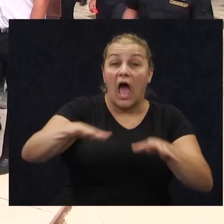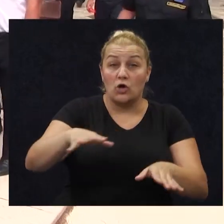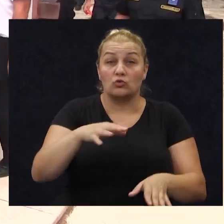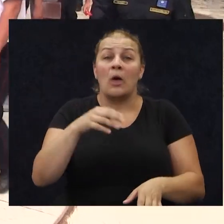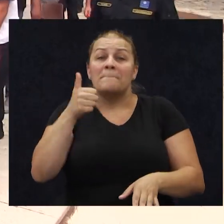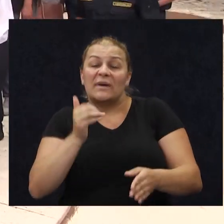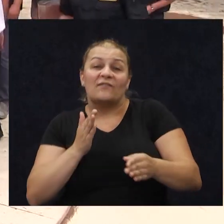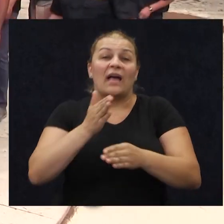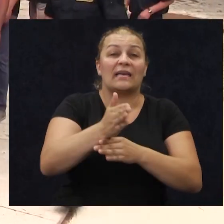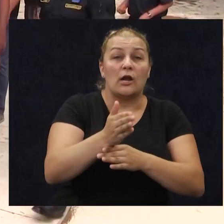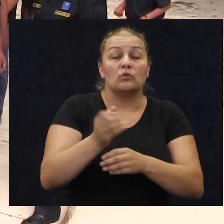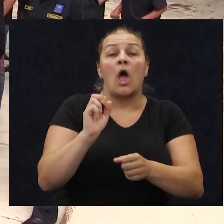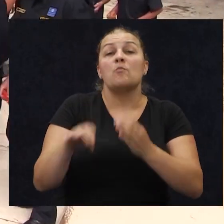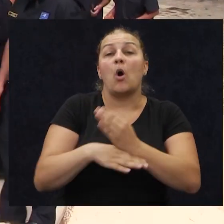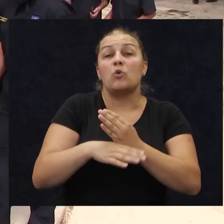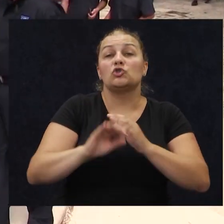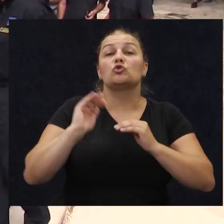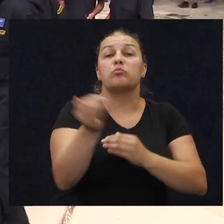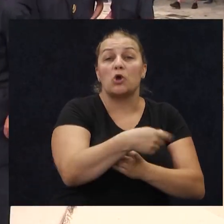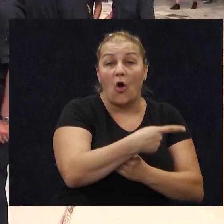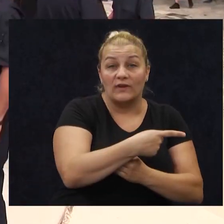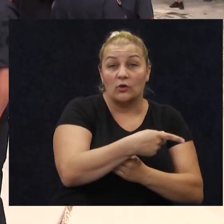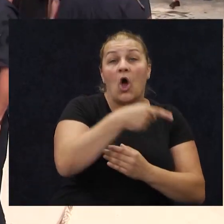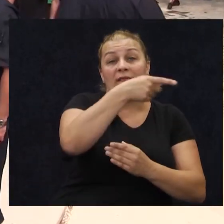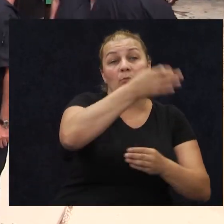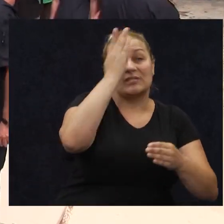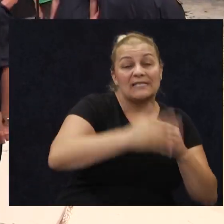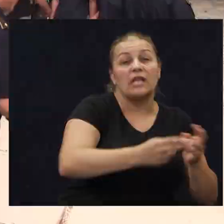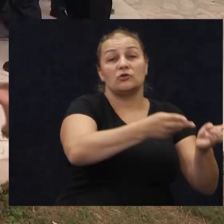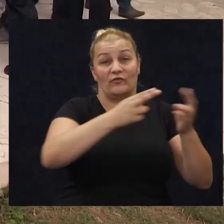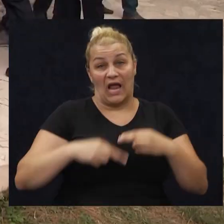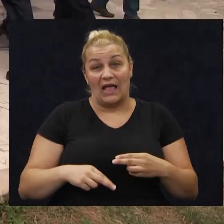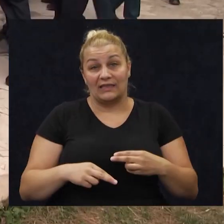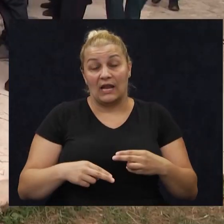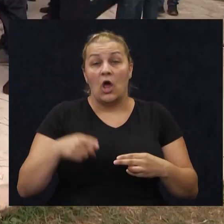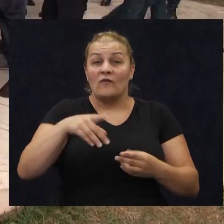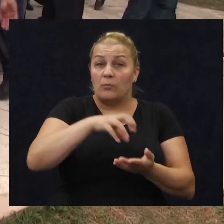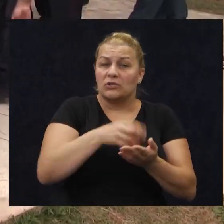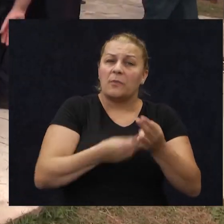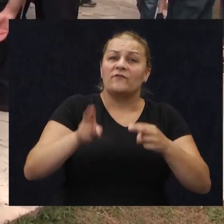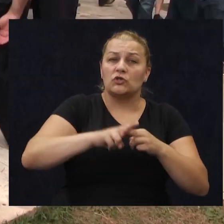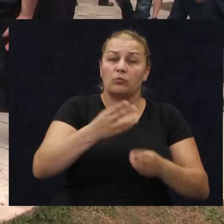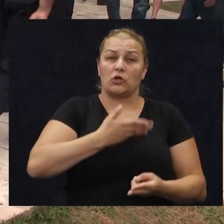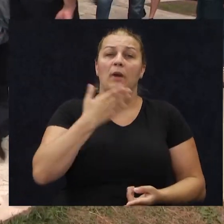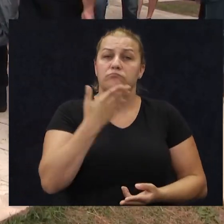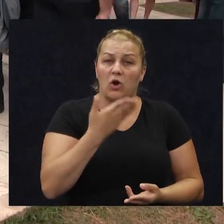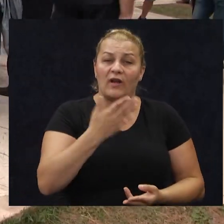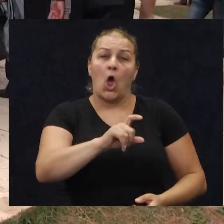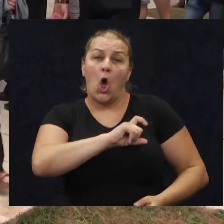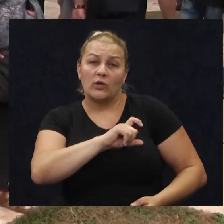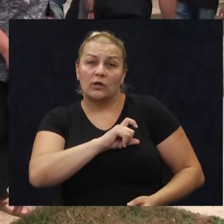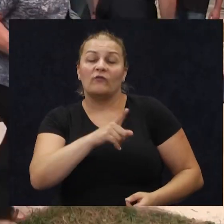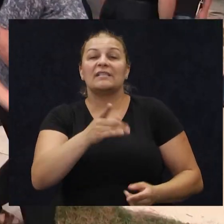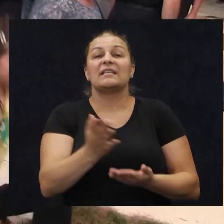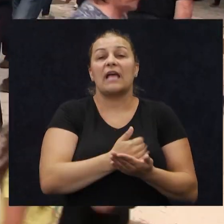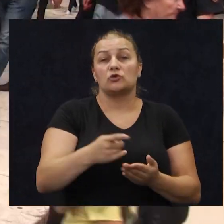krenula u pomoć opkoljenu Dubroviku sa čijekce prostora i posljednja vratila. Postroba je više puta pohvaljivana i odlikovana za zasluge u